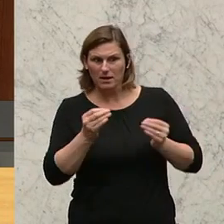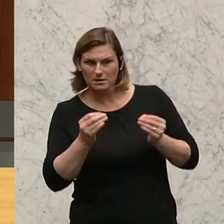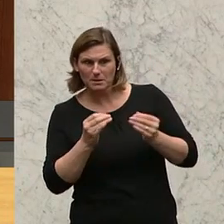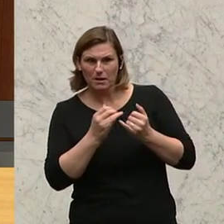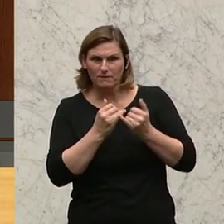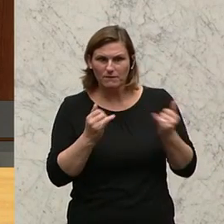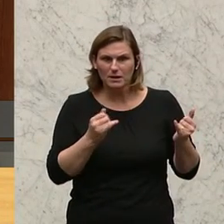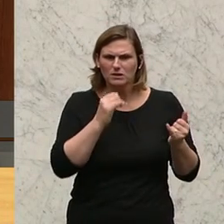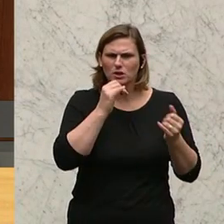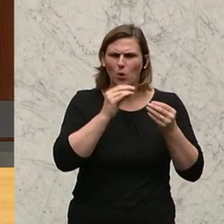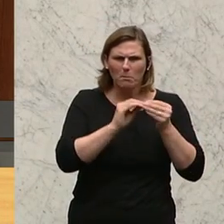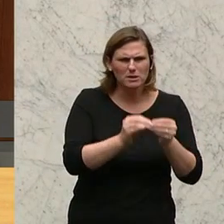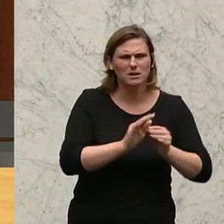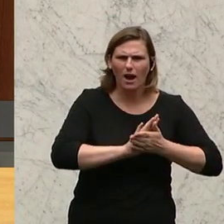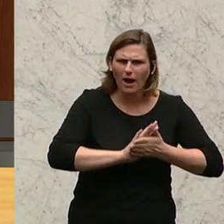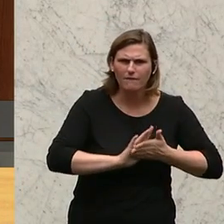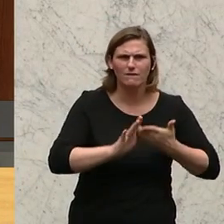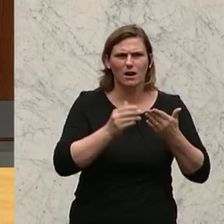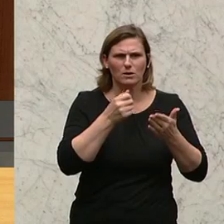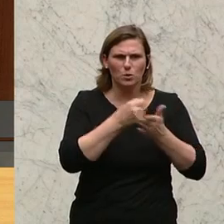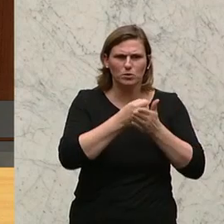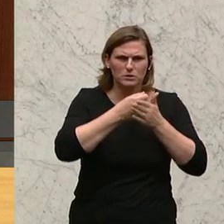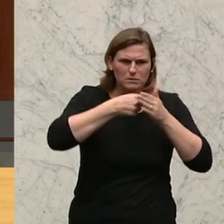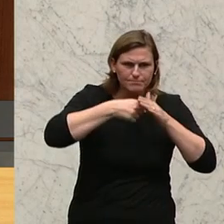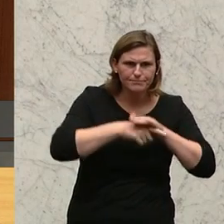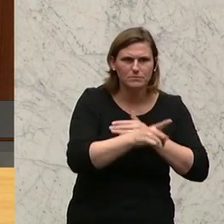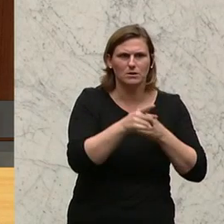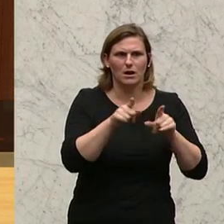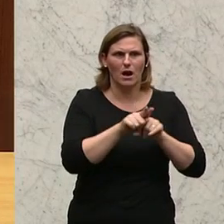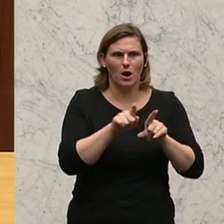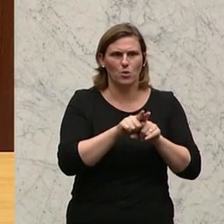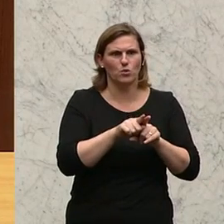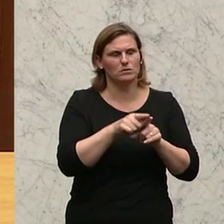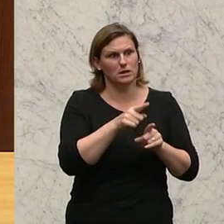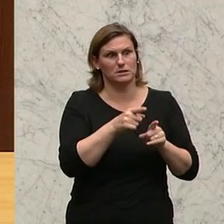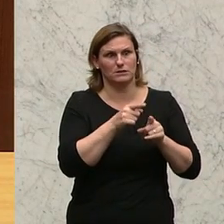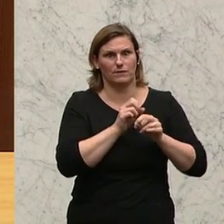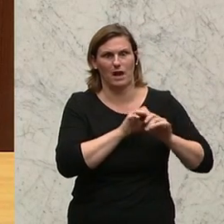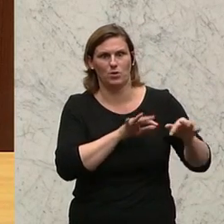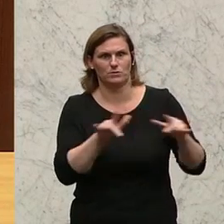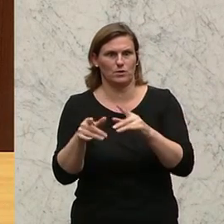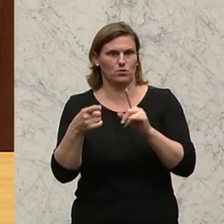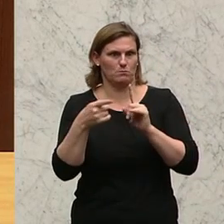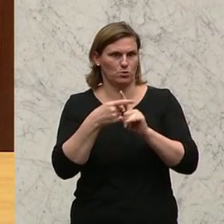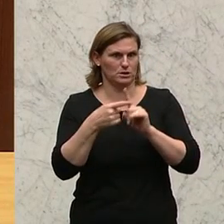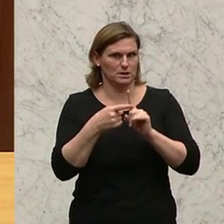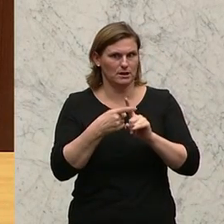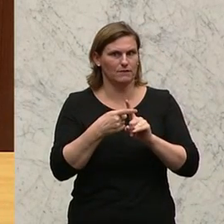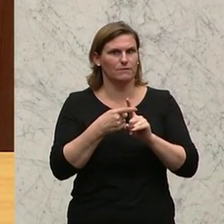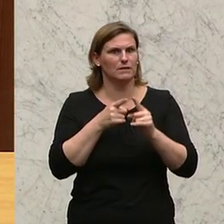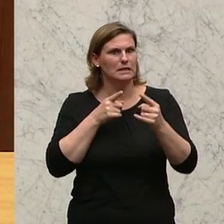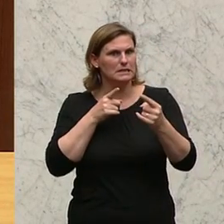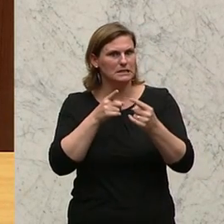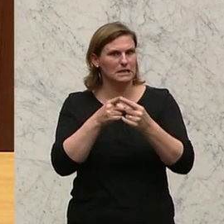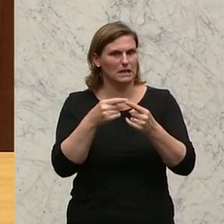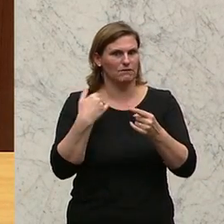formlose, kostenlose und einfache Zugang der Volksanwaltschaft ist eines der Wirkungsziele der Volksanwaltschaft. Das Ziel